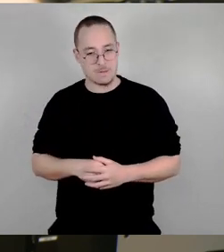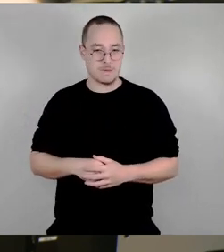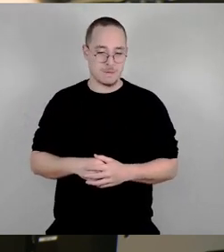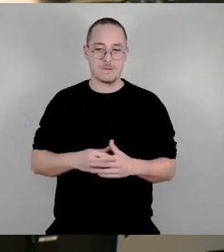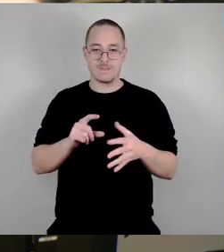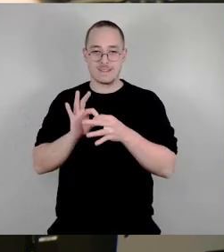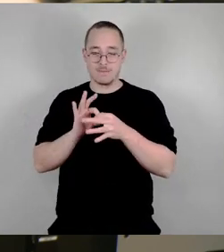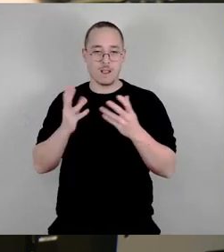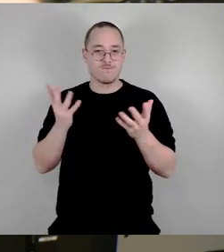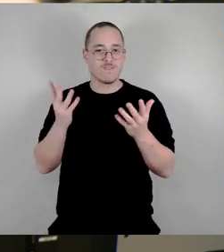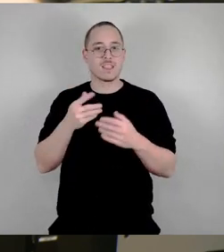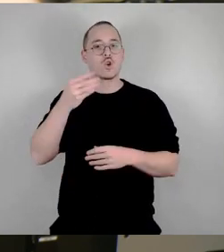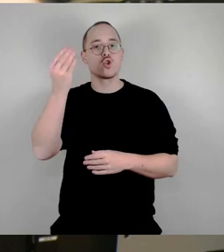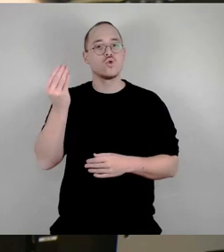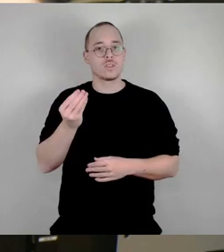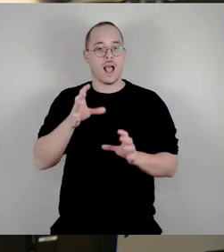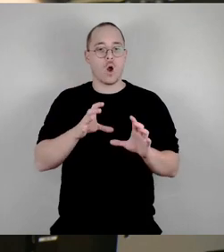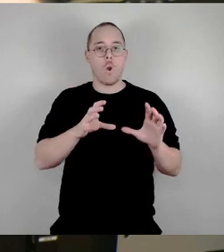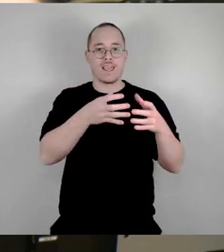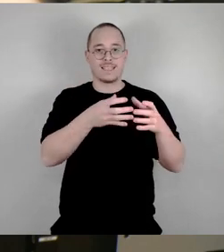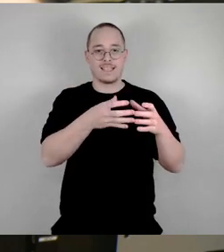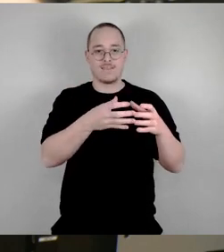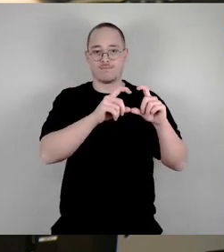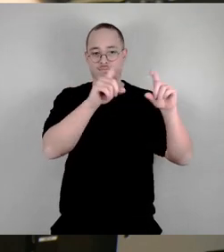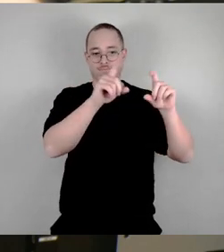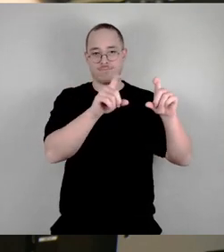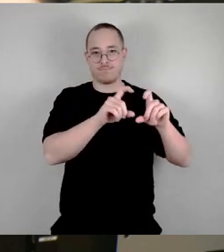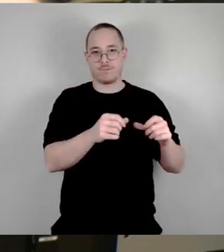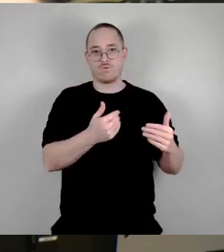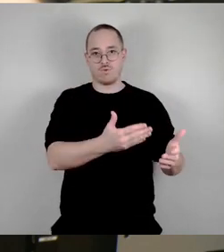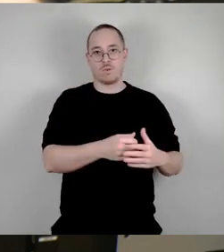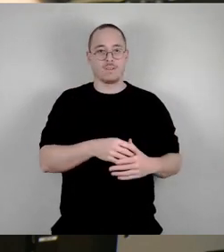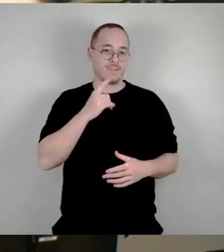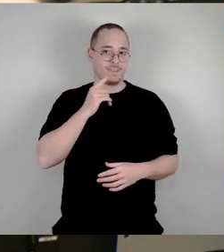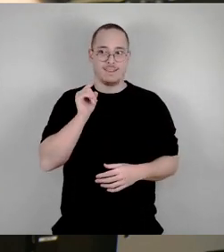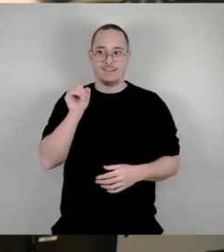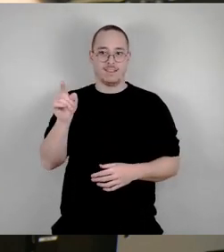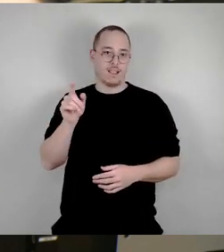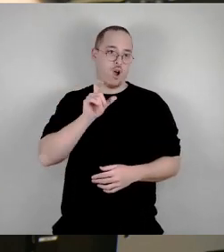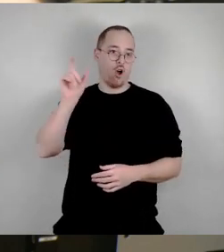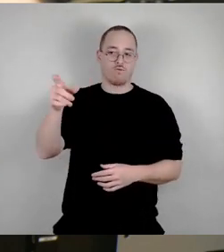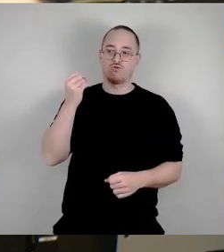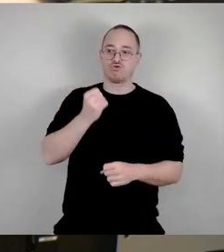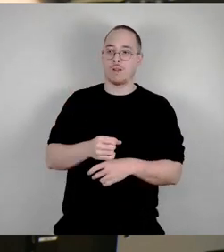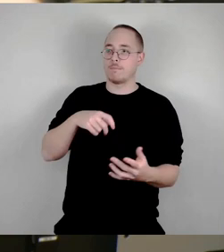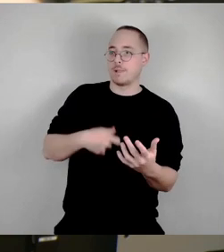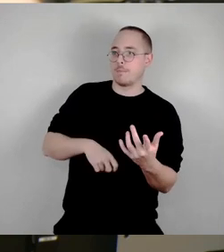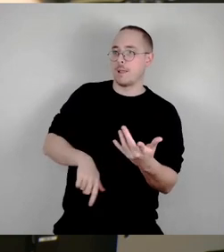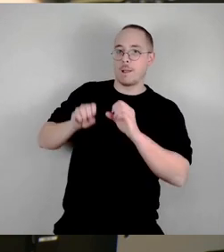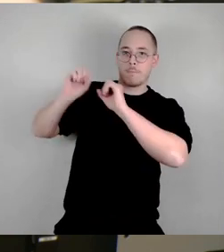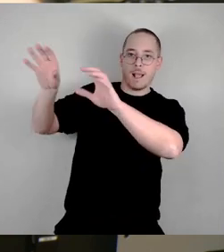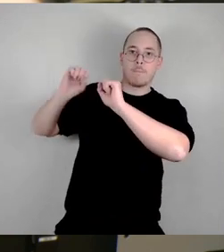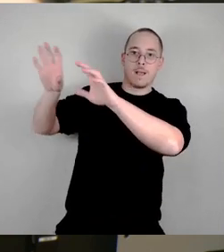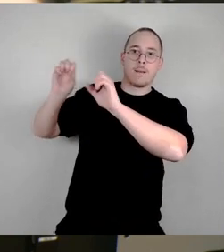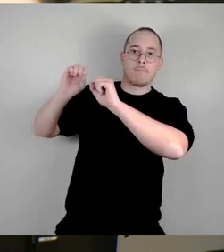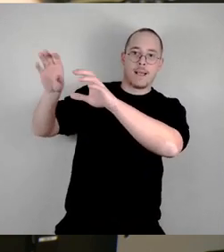in der Vorlage. Das heißt, die werden immer wieder beschallt werden durch die gleichen Künstler. Und was nützt ein Verstärkerverbot, wenn Sie wöchentlich